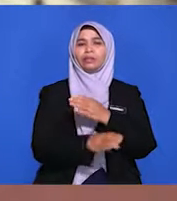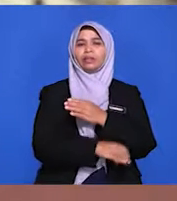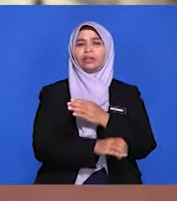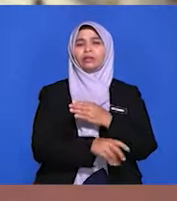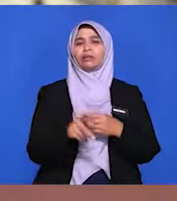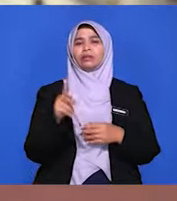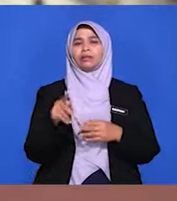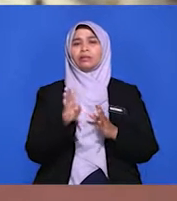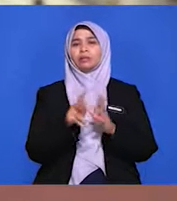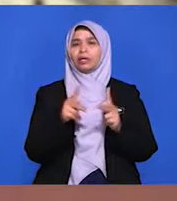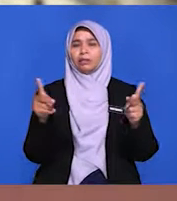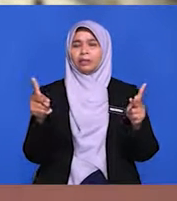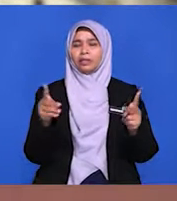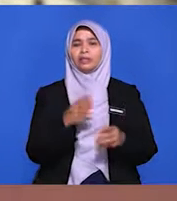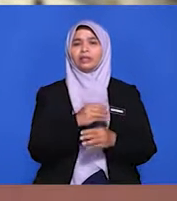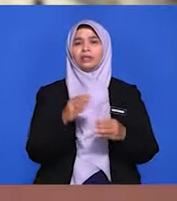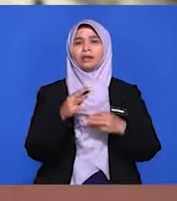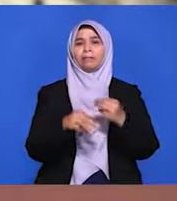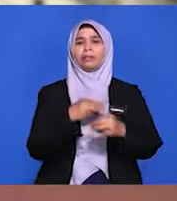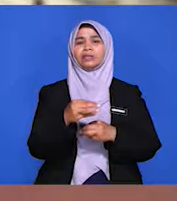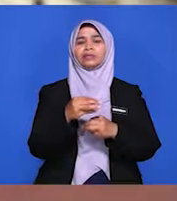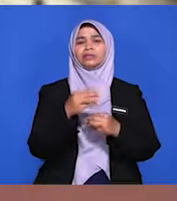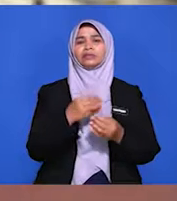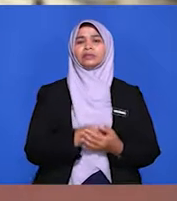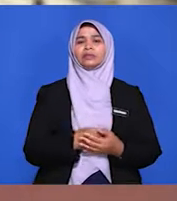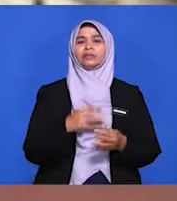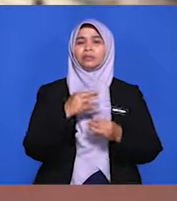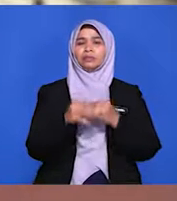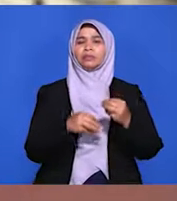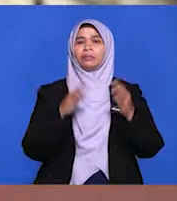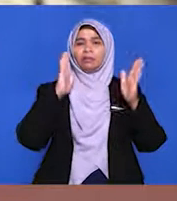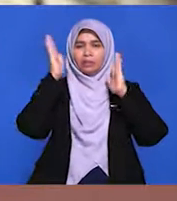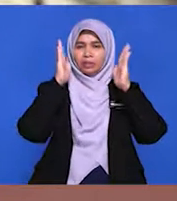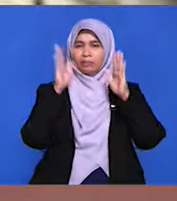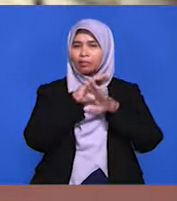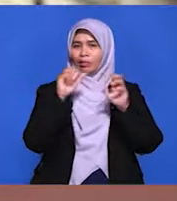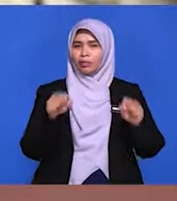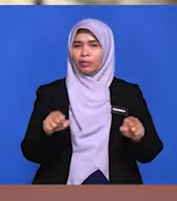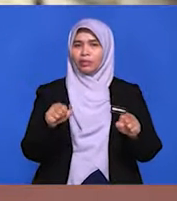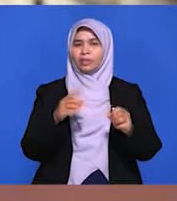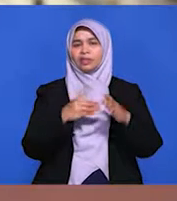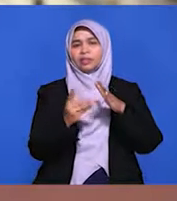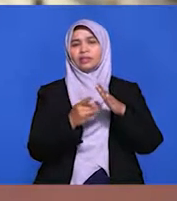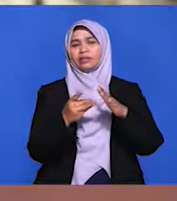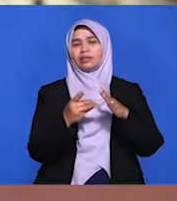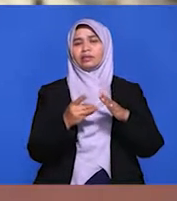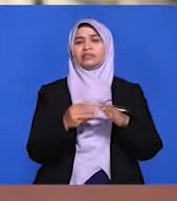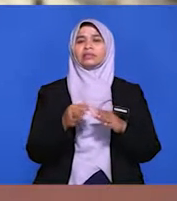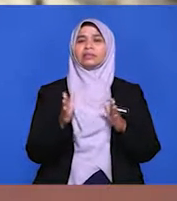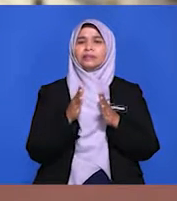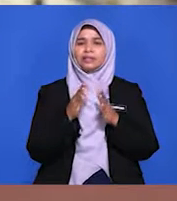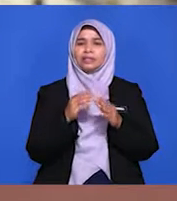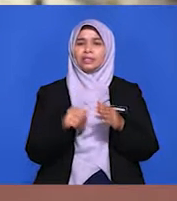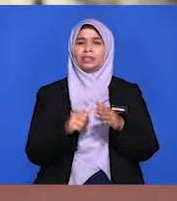dan maju. Malaysia tidak boleh menjalankan dasar memencilkan diri daripada melaksanakan perdagangan antarabangsa.